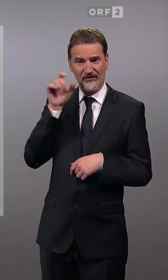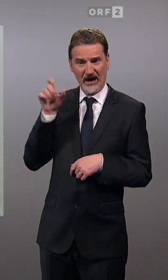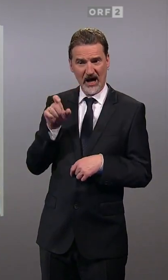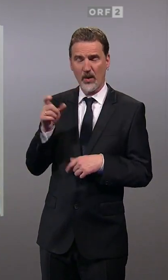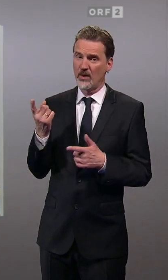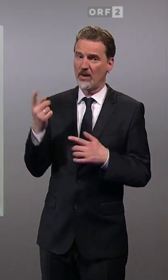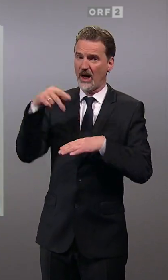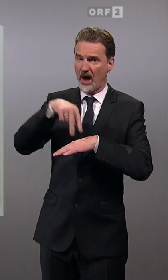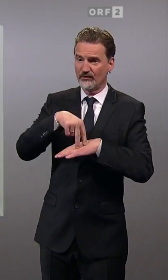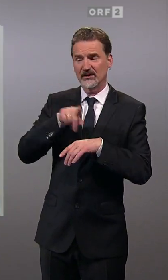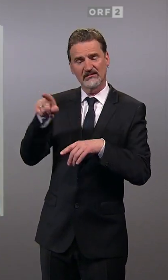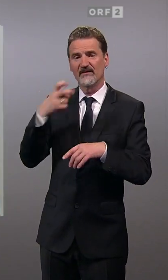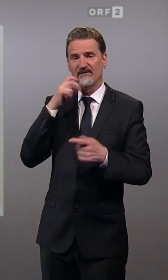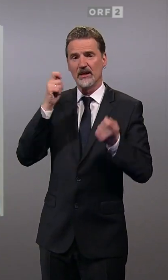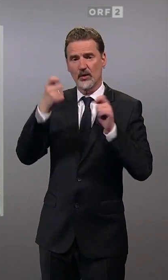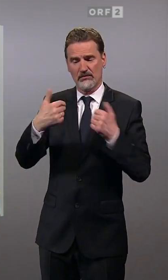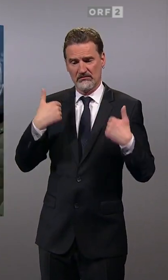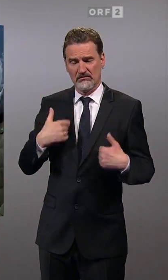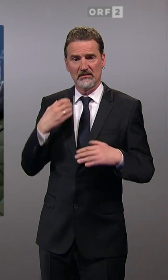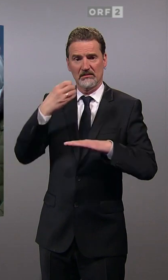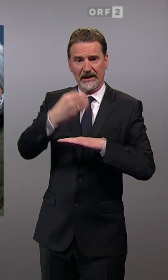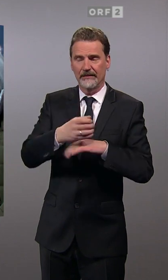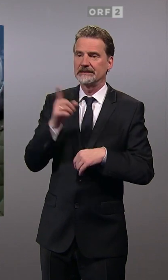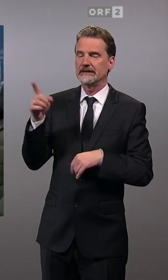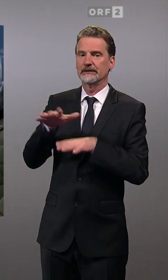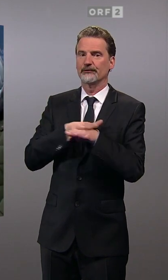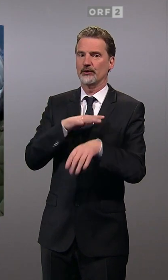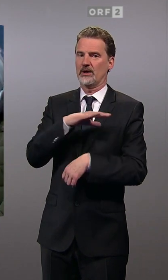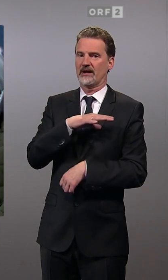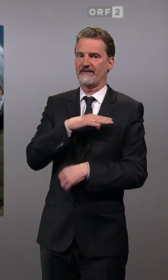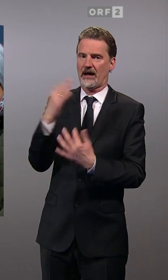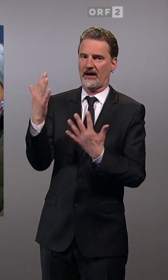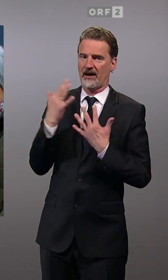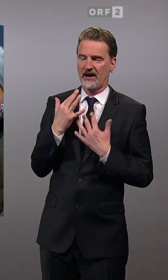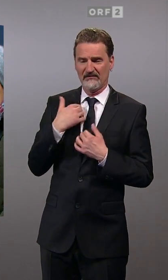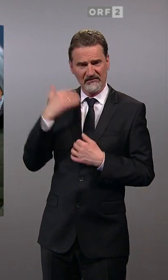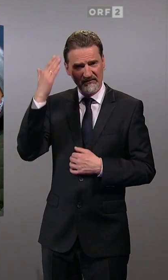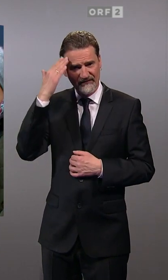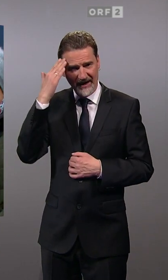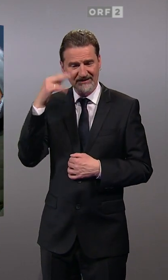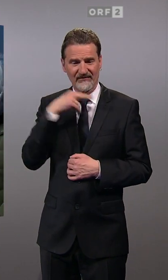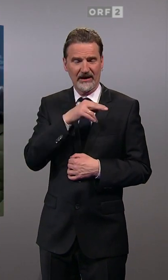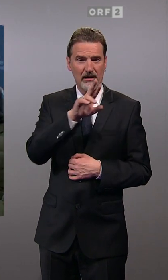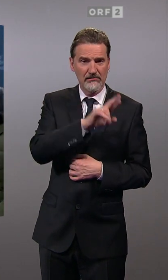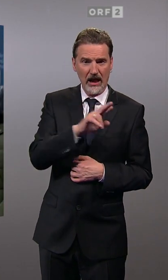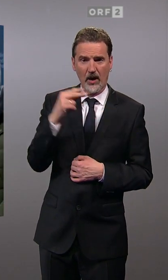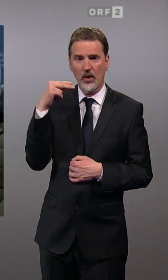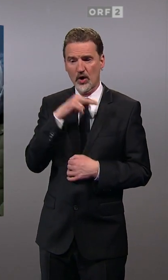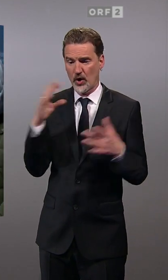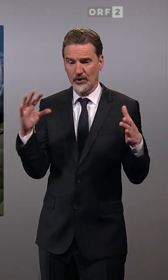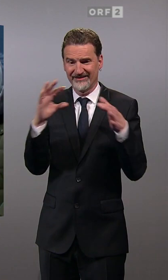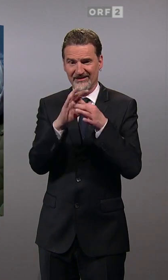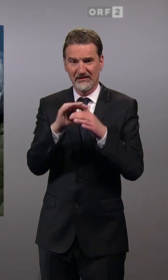Dafür wird dann auch die Flagge umgefärbt. Wir wissen, wenn sie nur im Kleinsten diese Mehrheit für sich nutzen können,